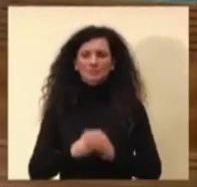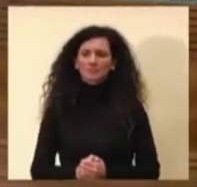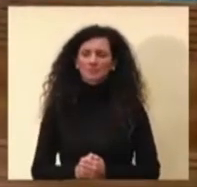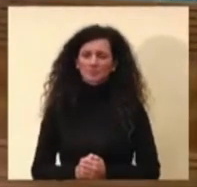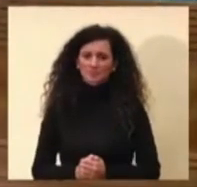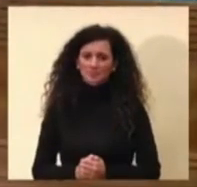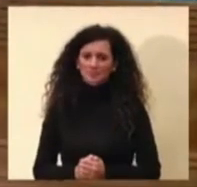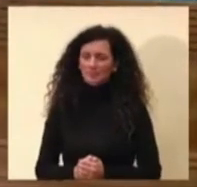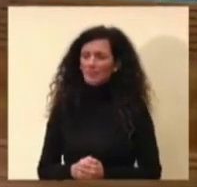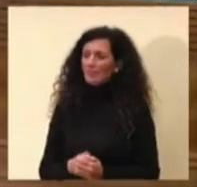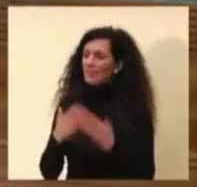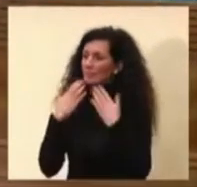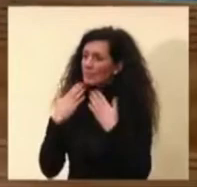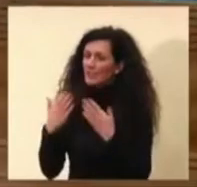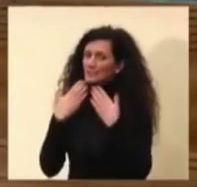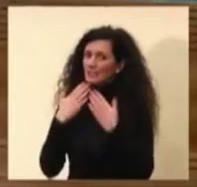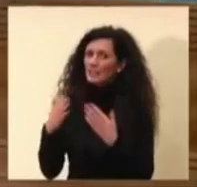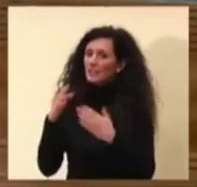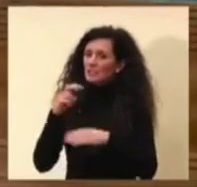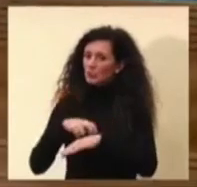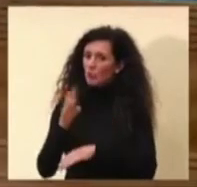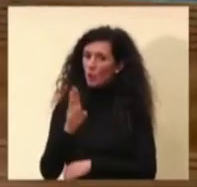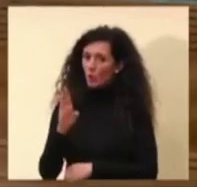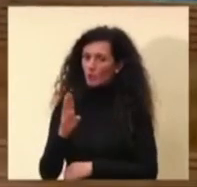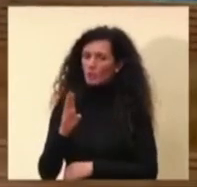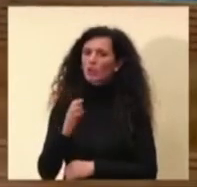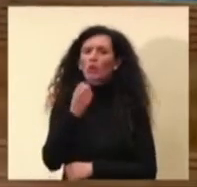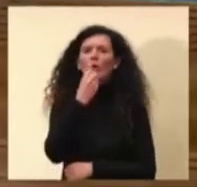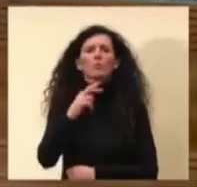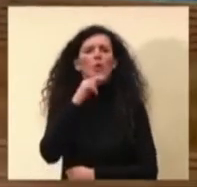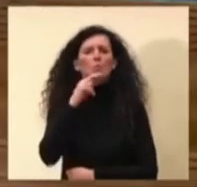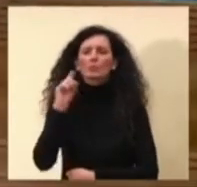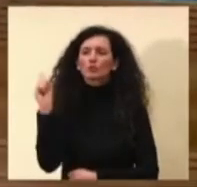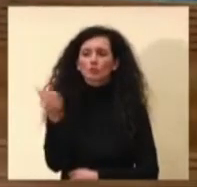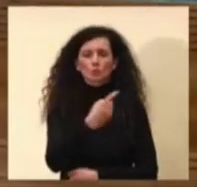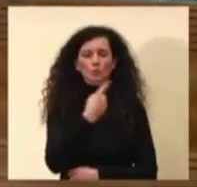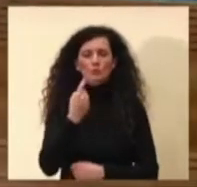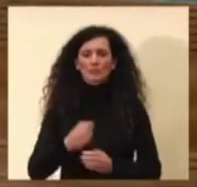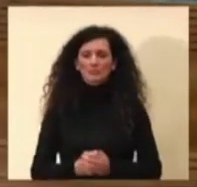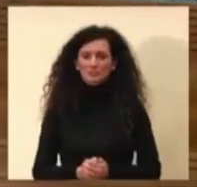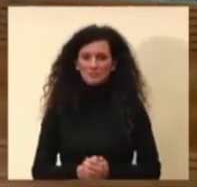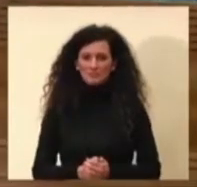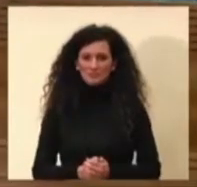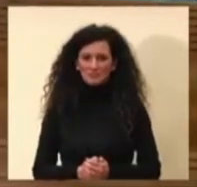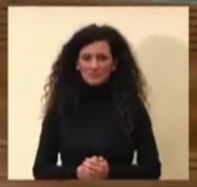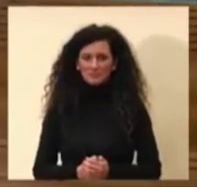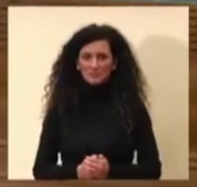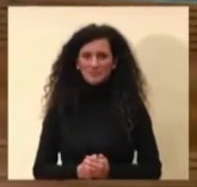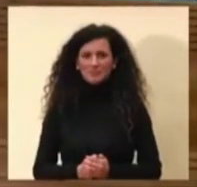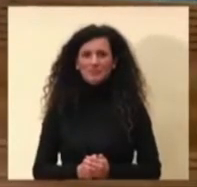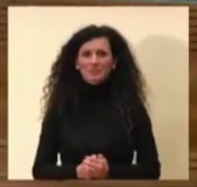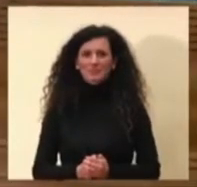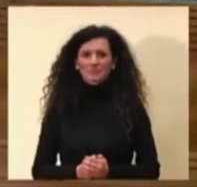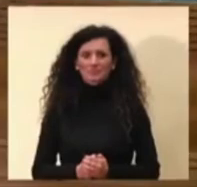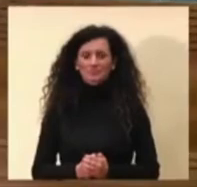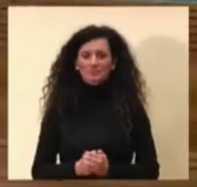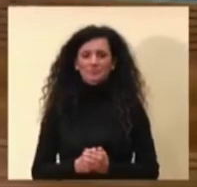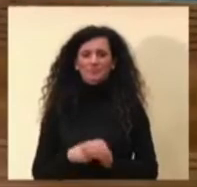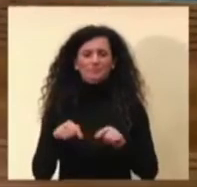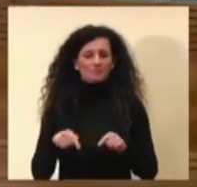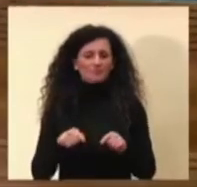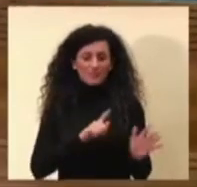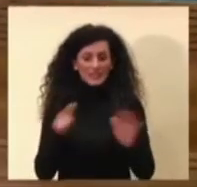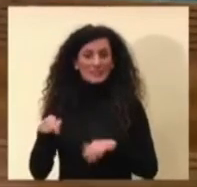Grazie, grazie dottor Bucchicchio, buon pomeriggio a tutti. Anche questa settimana vi presentiamo alcuni dati,